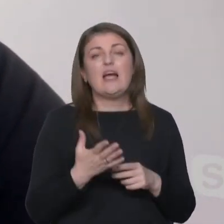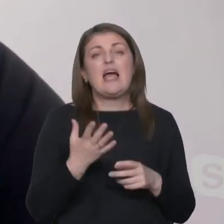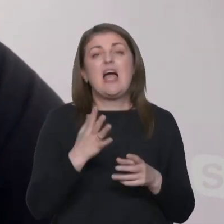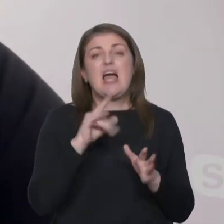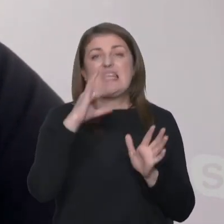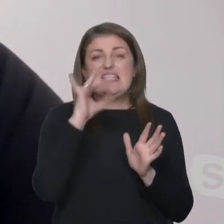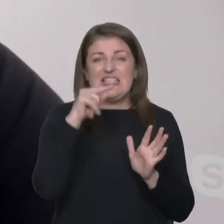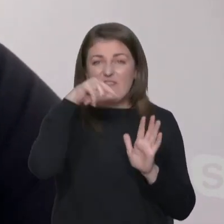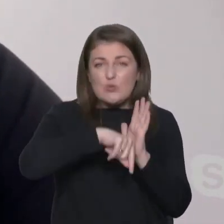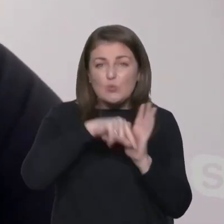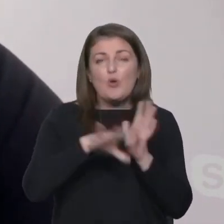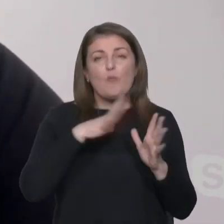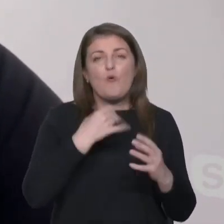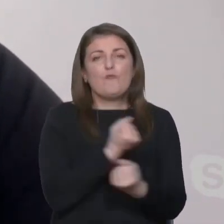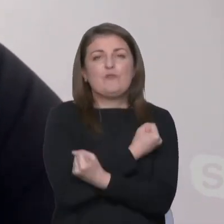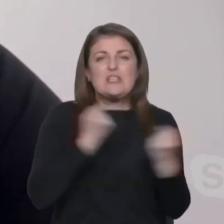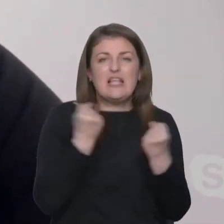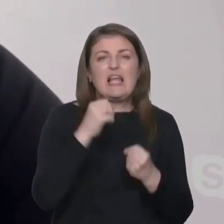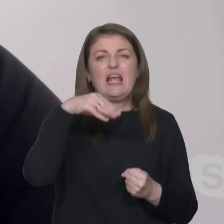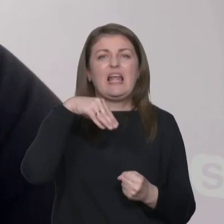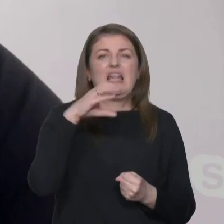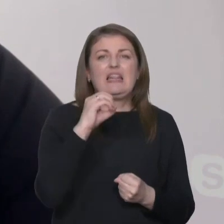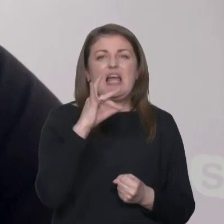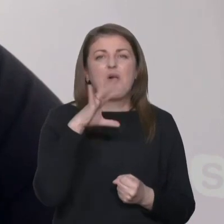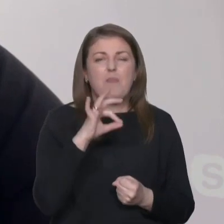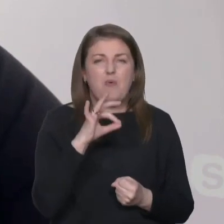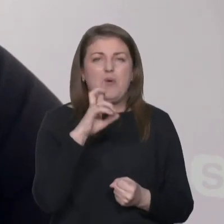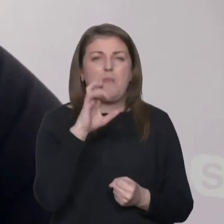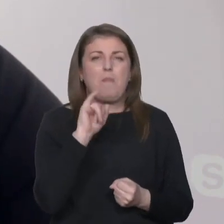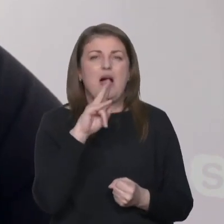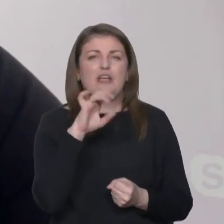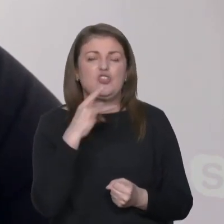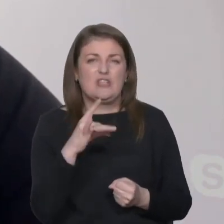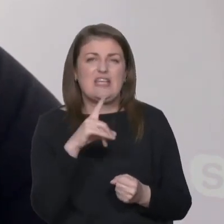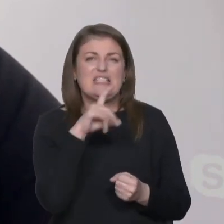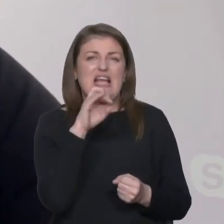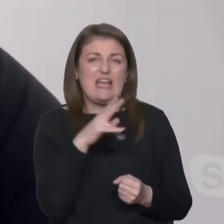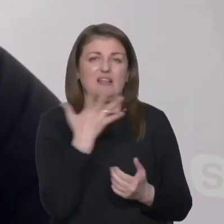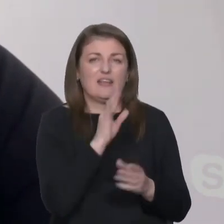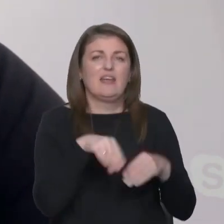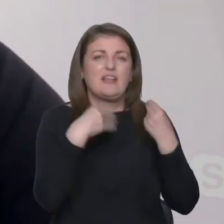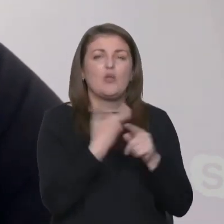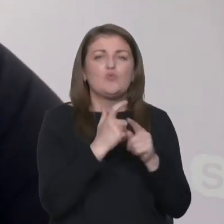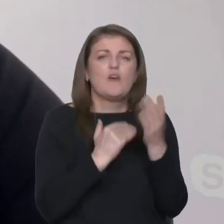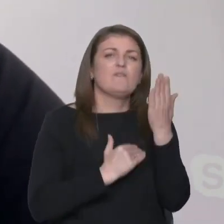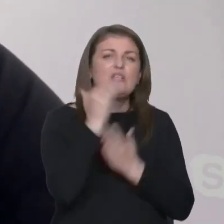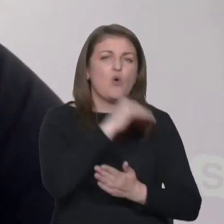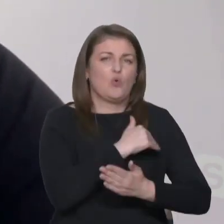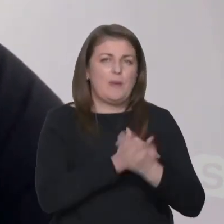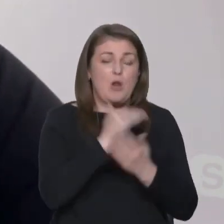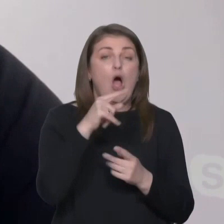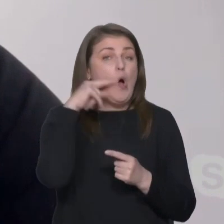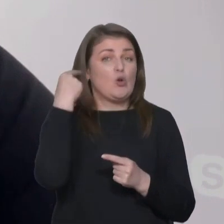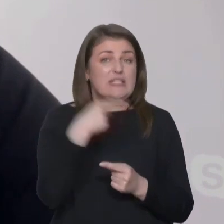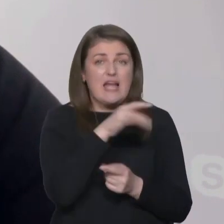всередини був взірваний термобарічний заряд, який дає дуже високу температуру. Росіяни зразу